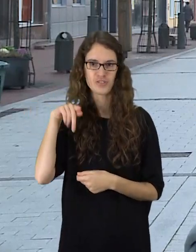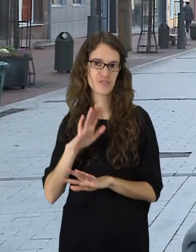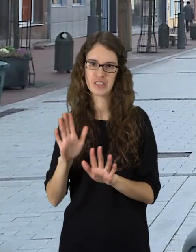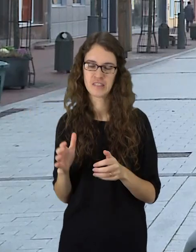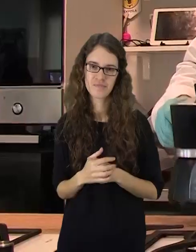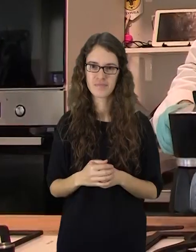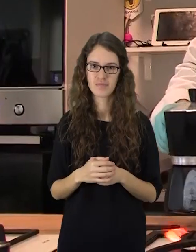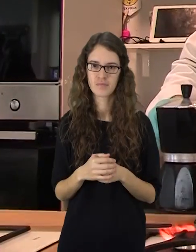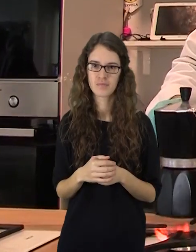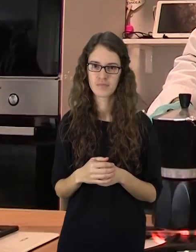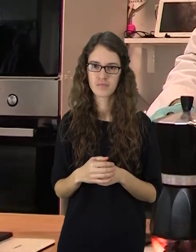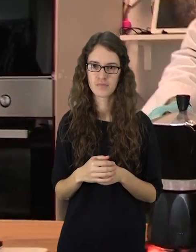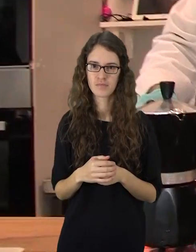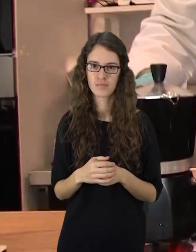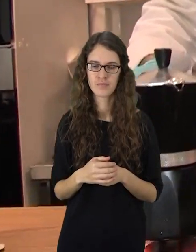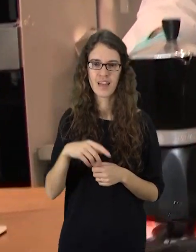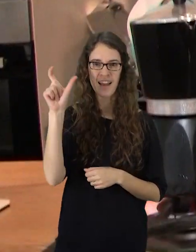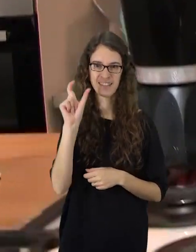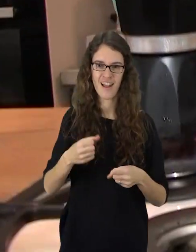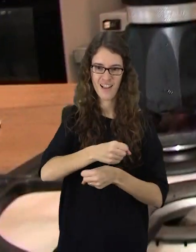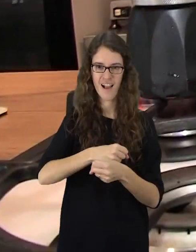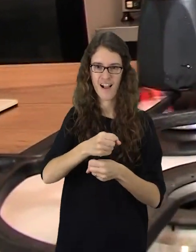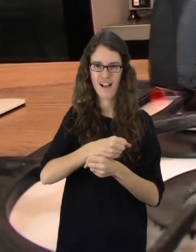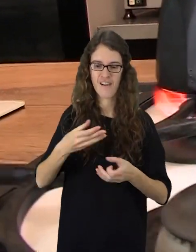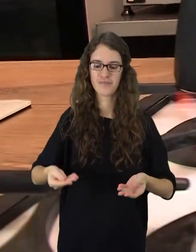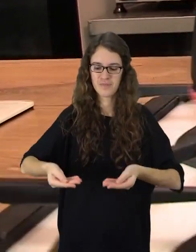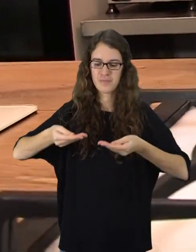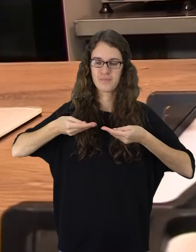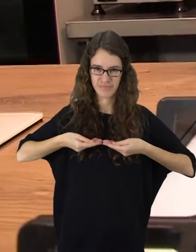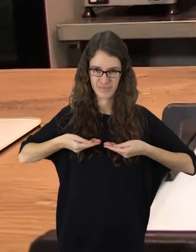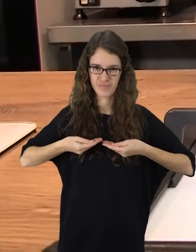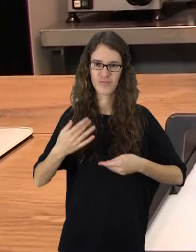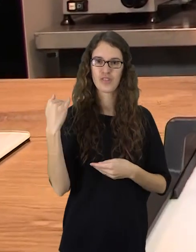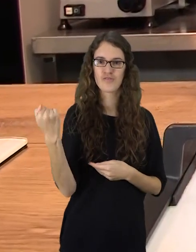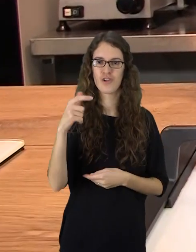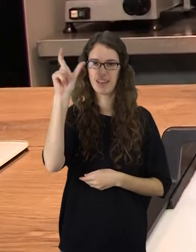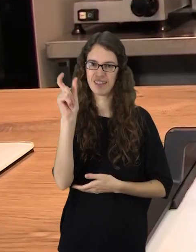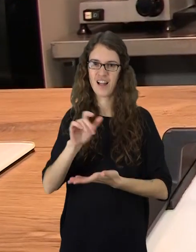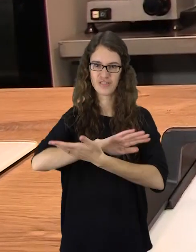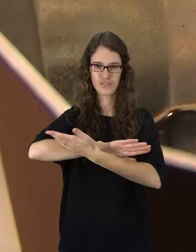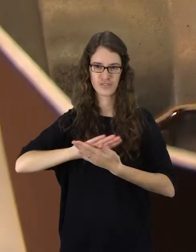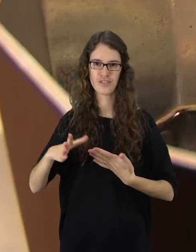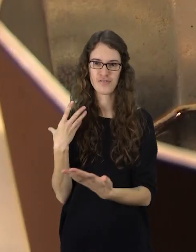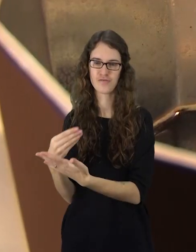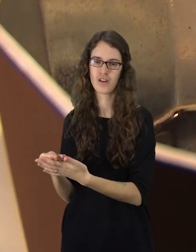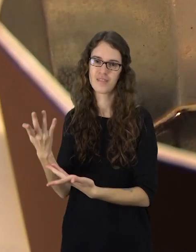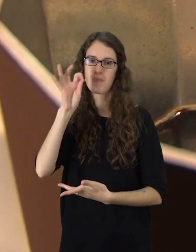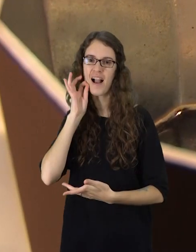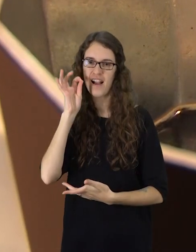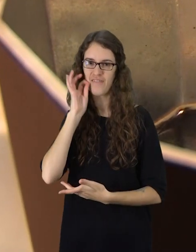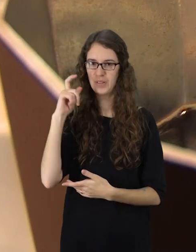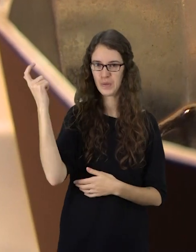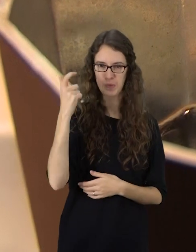italą, žinau. Itališkos ekspresų kavos podėliu mus pasitinka Kona Morė kulinarijos studijos direktorius Kosimo